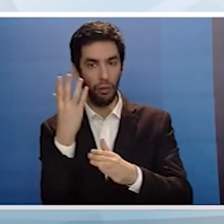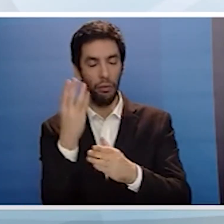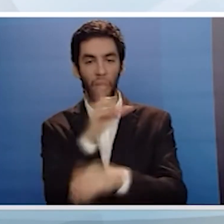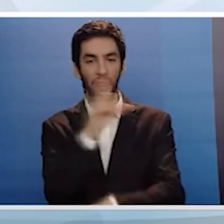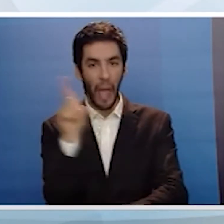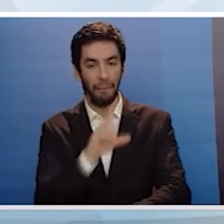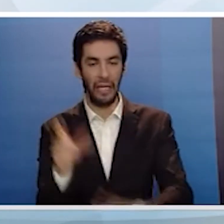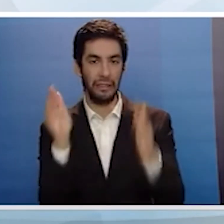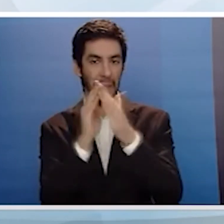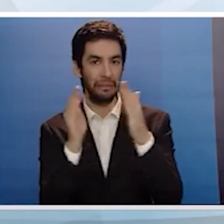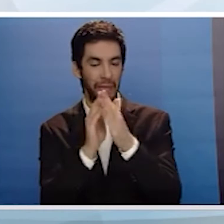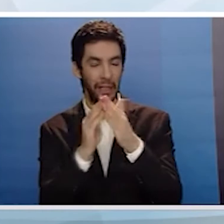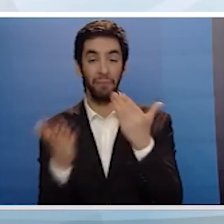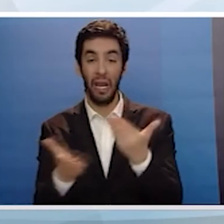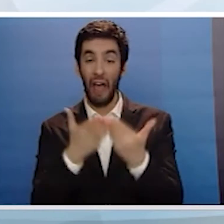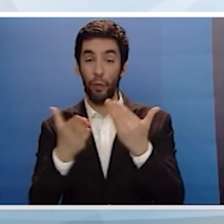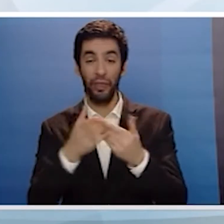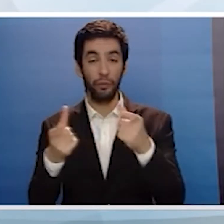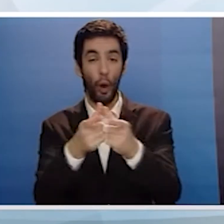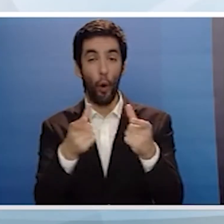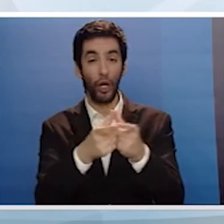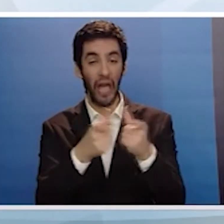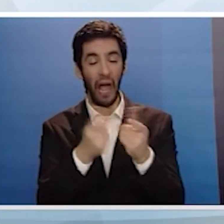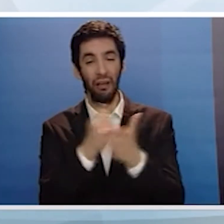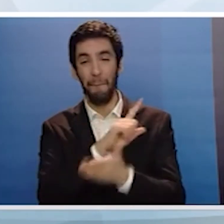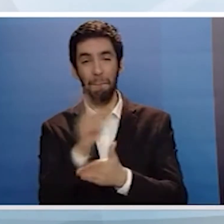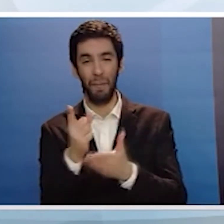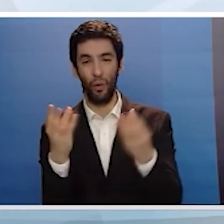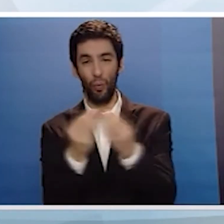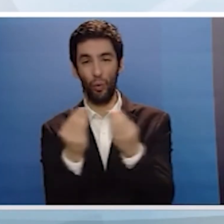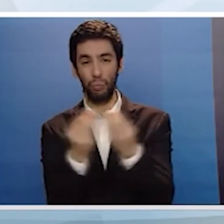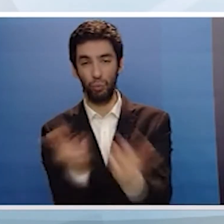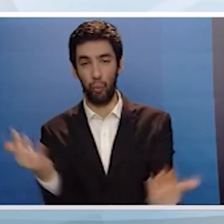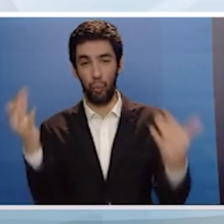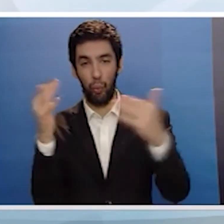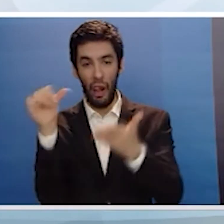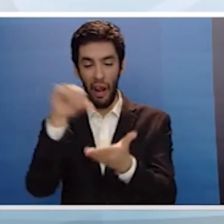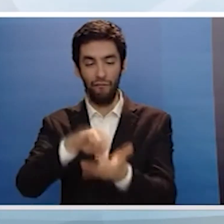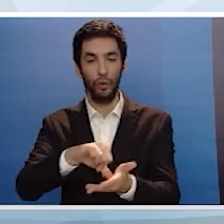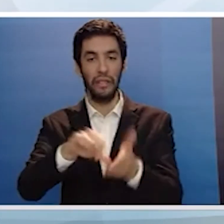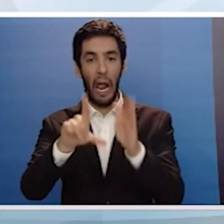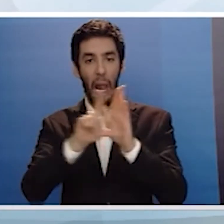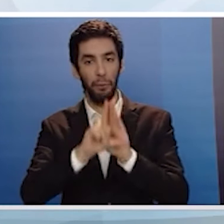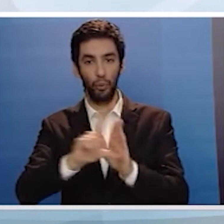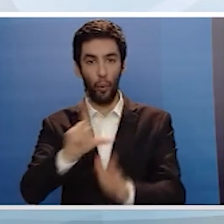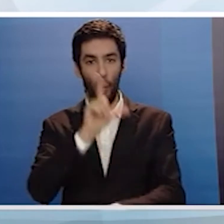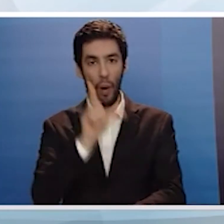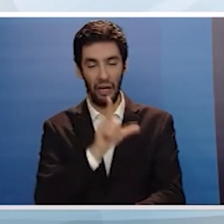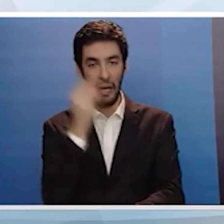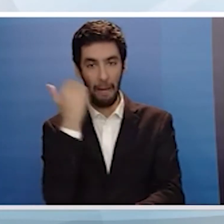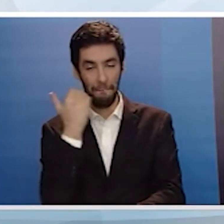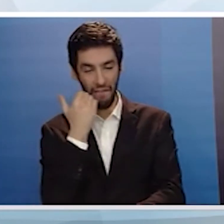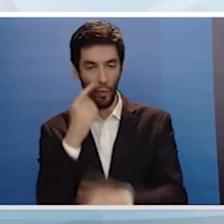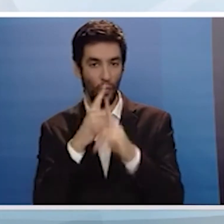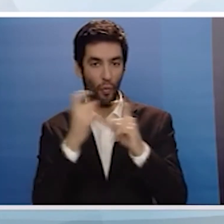ενίσχυση της Υπέθρου και να αναχαιτήσουμε την αστηφιλία Να αναβαθμίσουμε τις προσφερόμενες ιατρικές υπηρεσίες